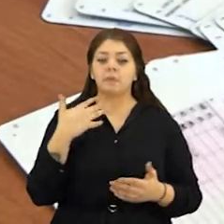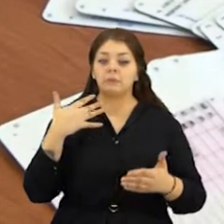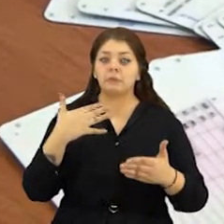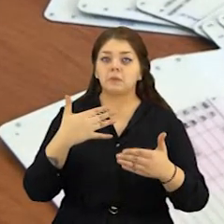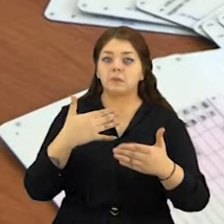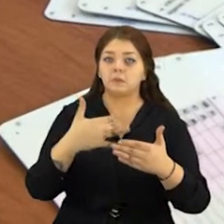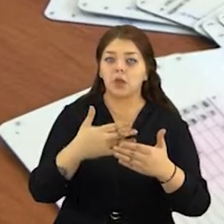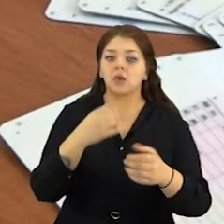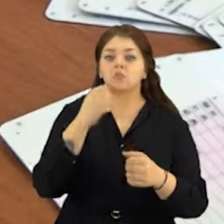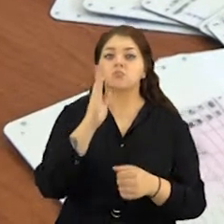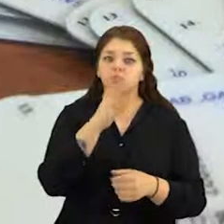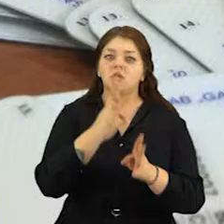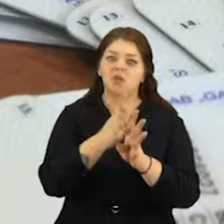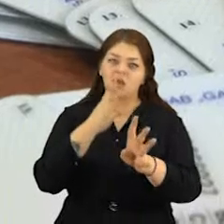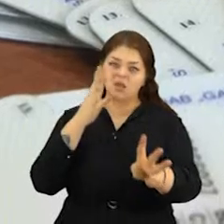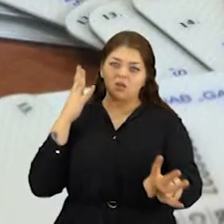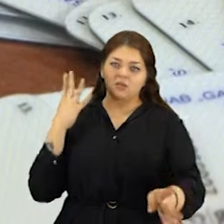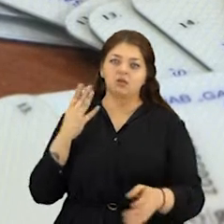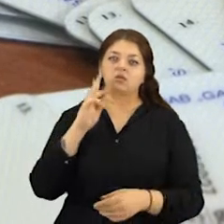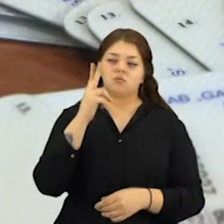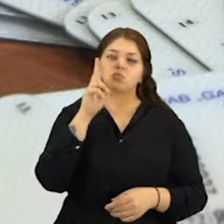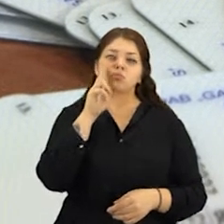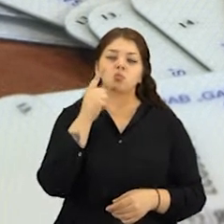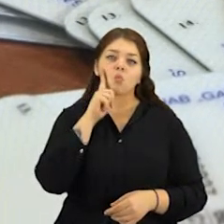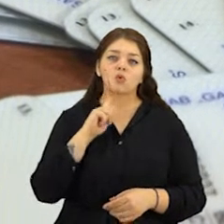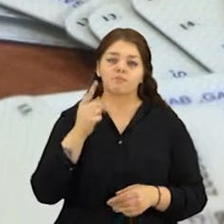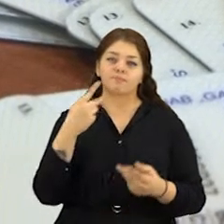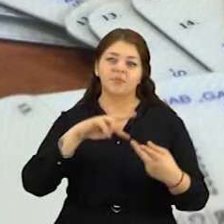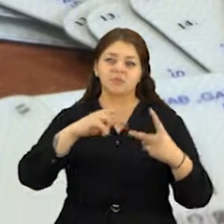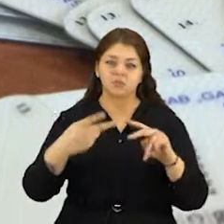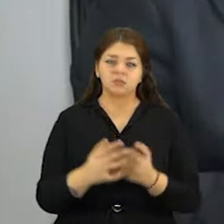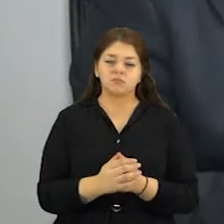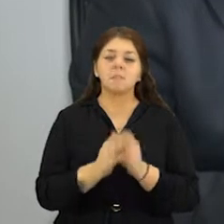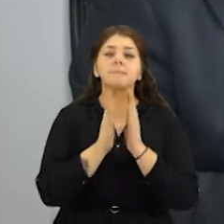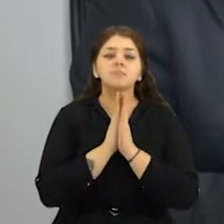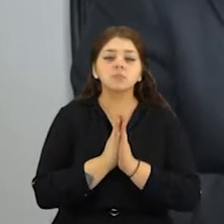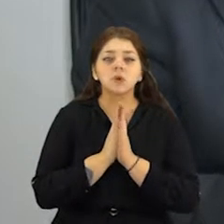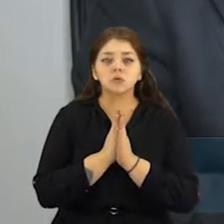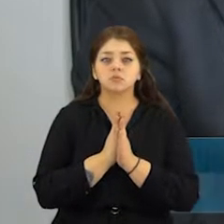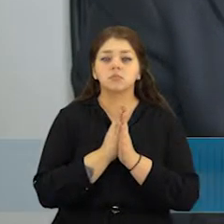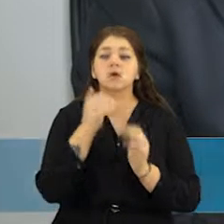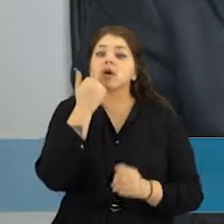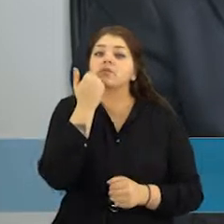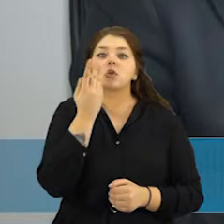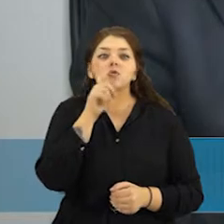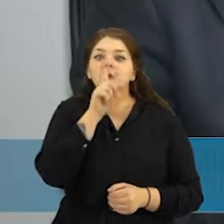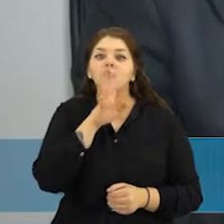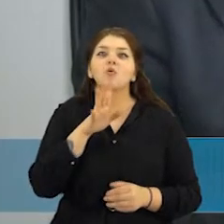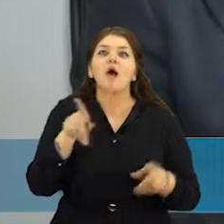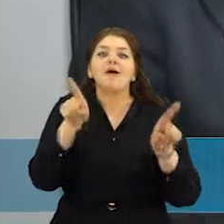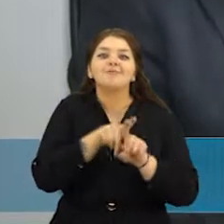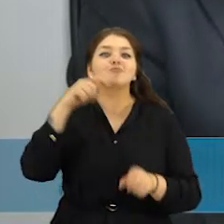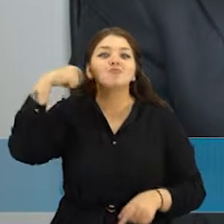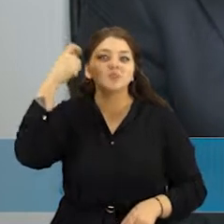Todėl artėjant terminui gali susidaryti ilgos norinčių jų tą padaryti eilės. Labai prašom, kad paskiau